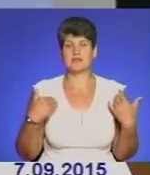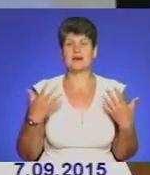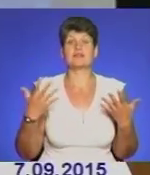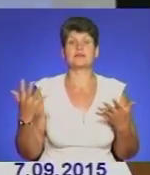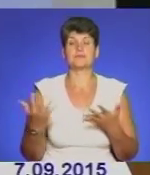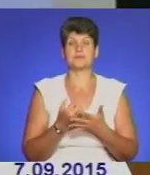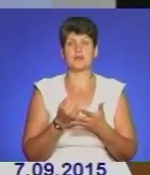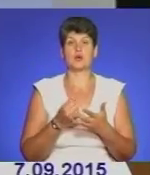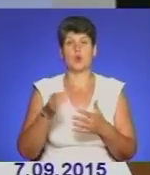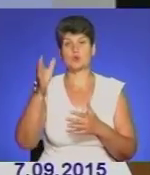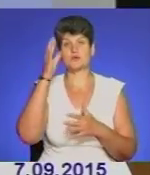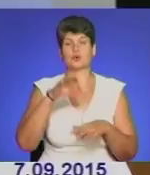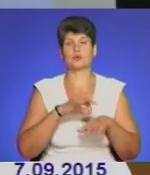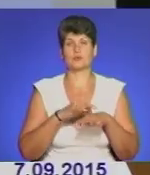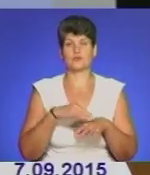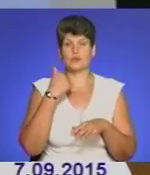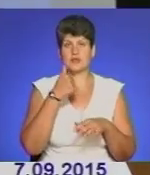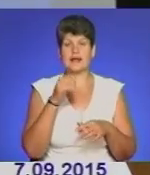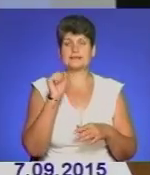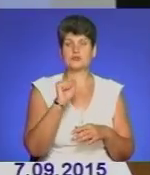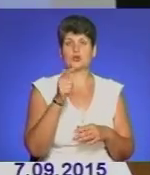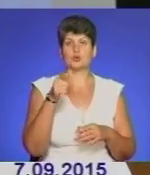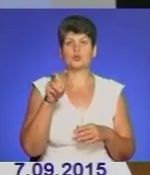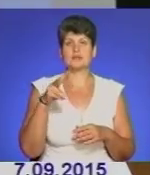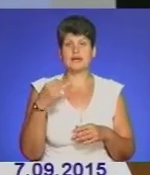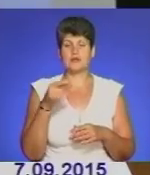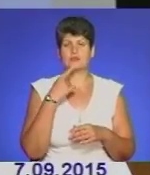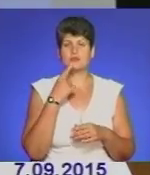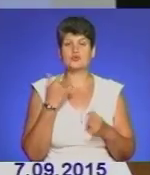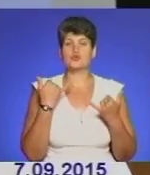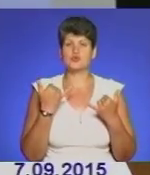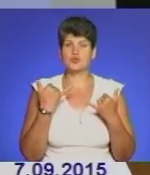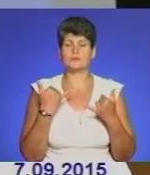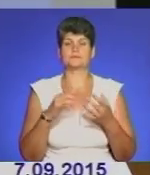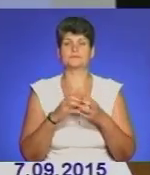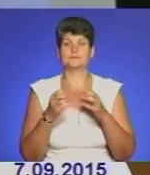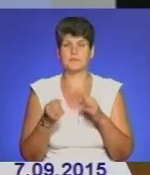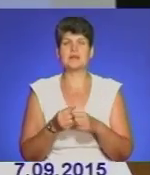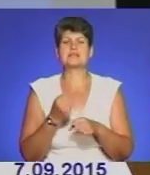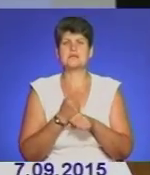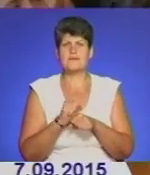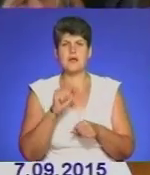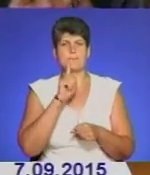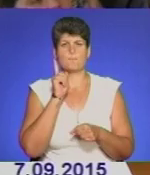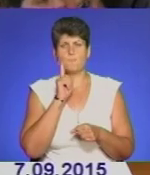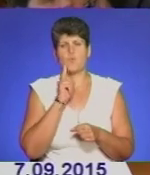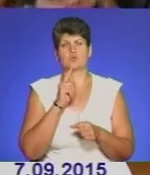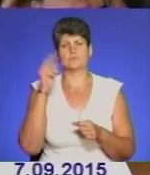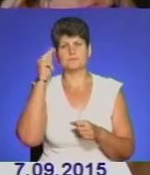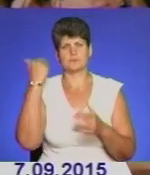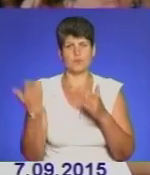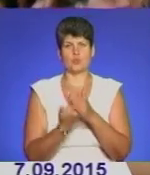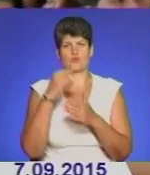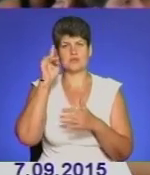світу і провів юнацькі роки. Анатолій Гулей акцентував, що сьогоднішні виклики суспільства змушують молодь освоювати новітні знання